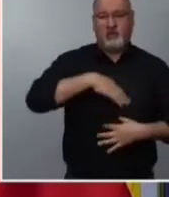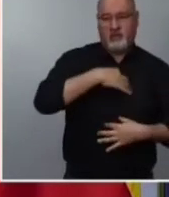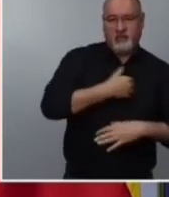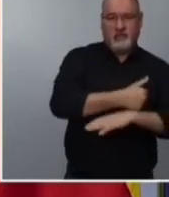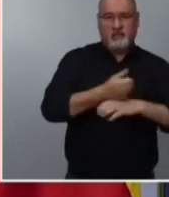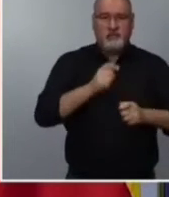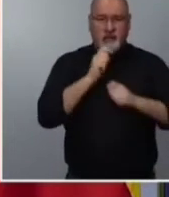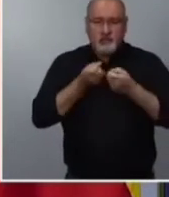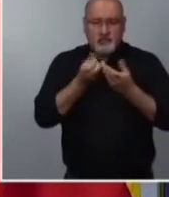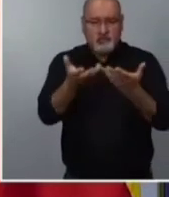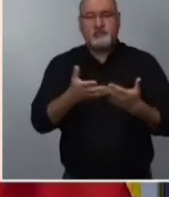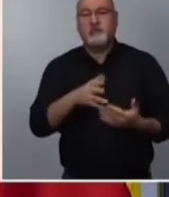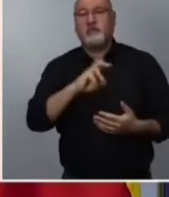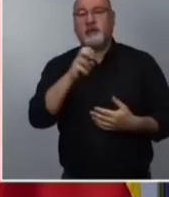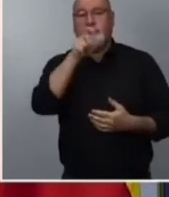de différentes naturelles.